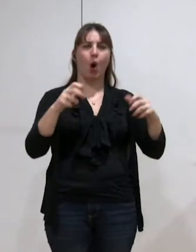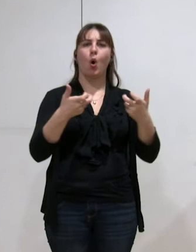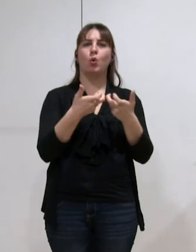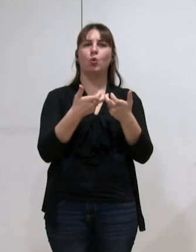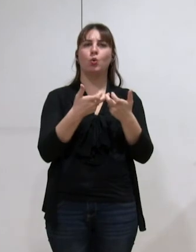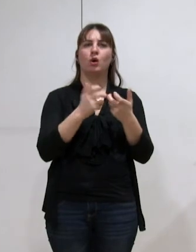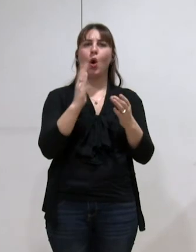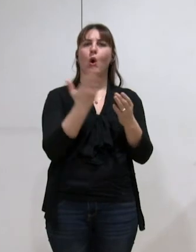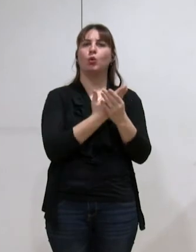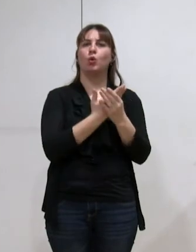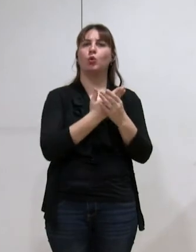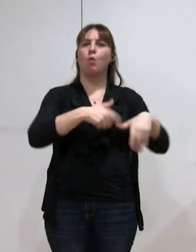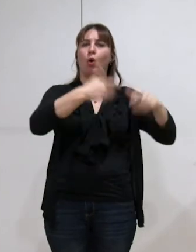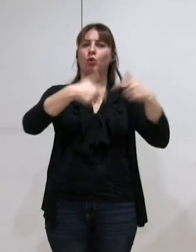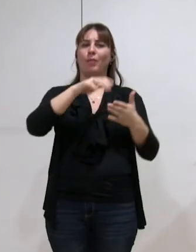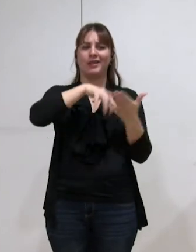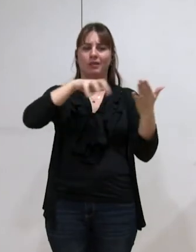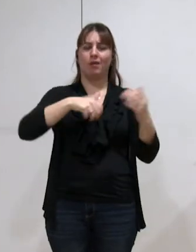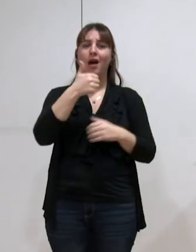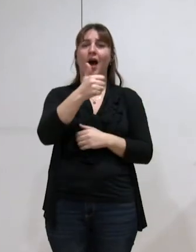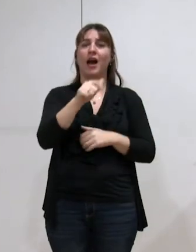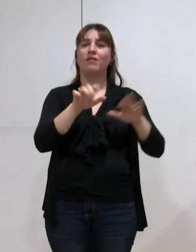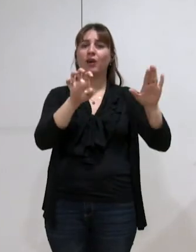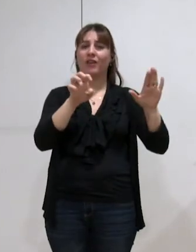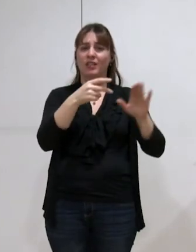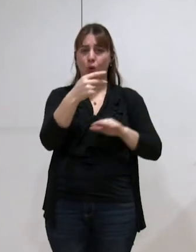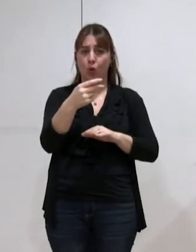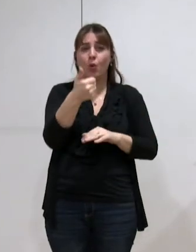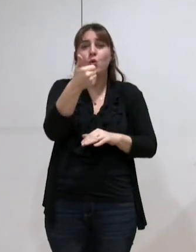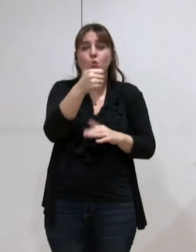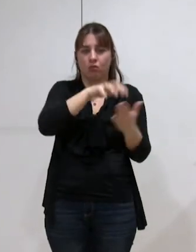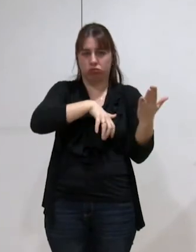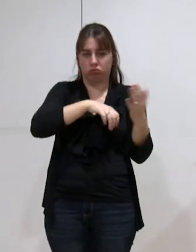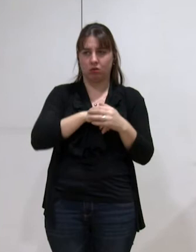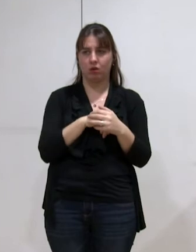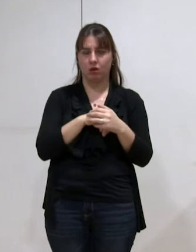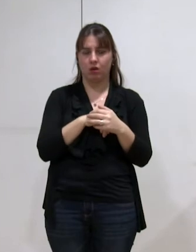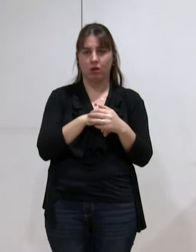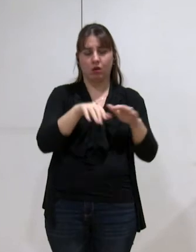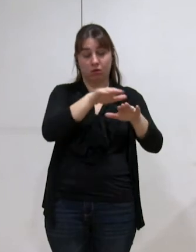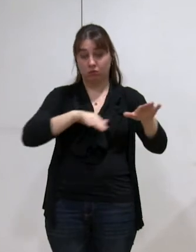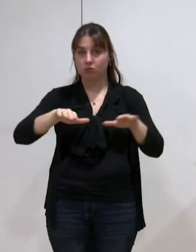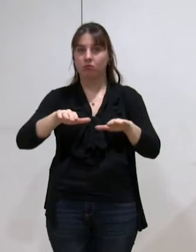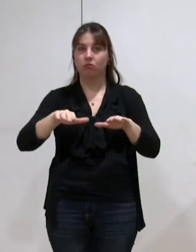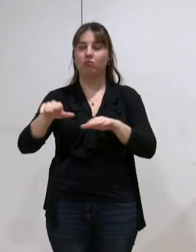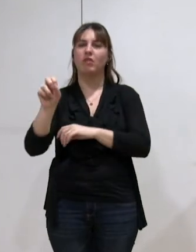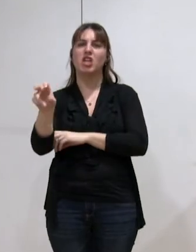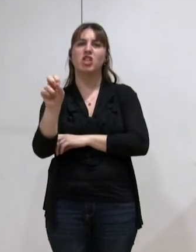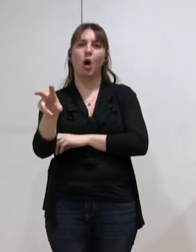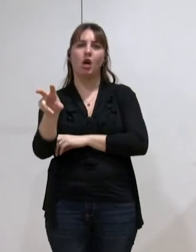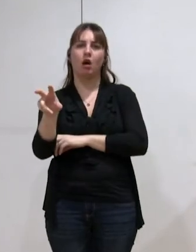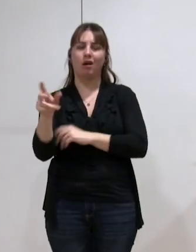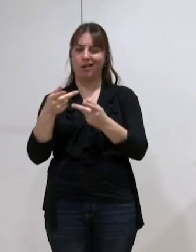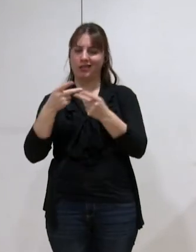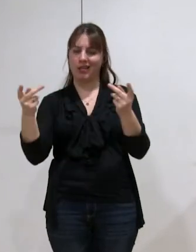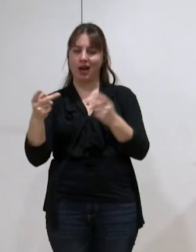des documents d'urbanisme à 1,90 € que dans le même temps Échirole le